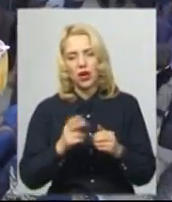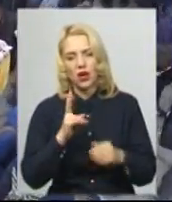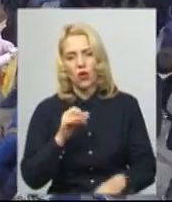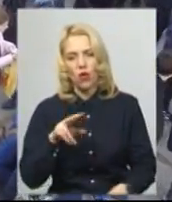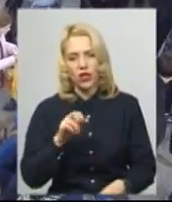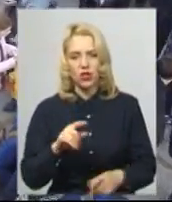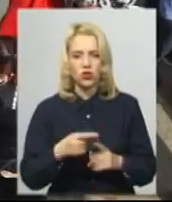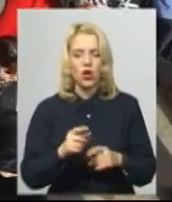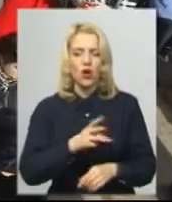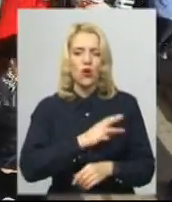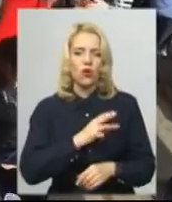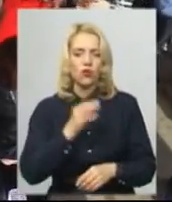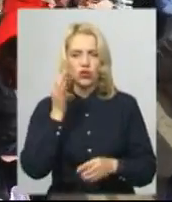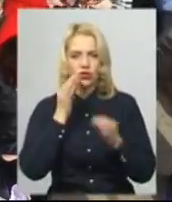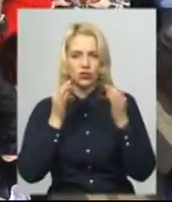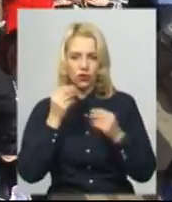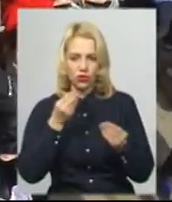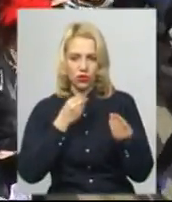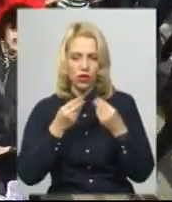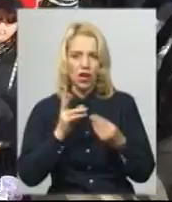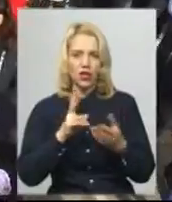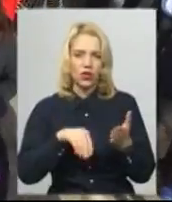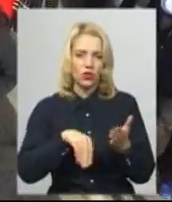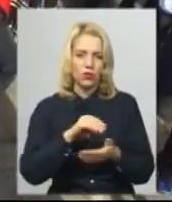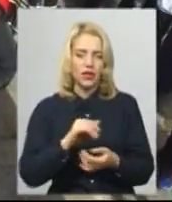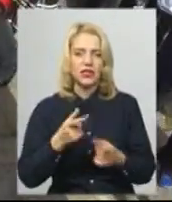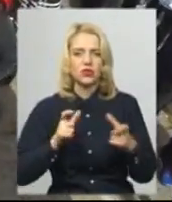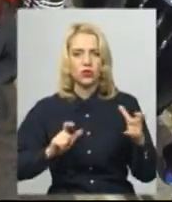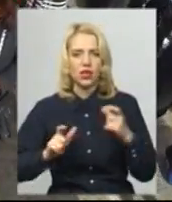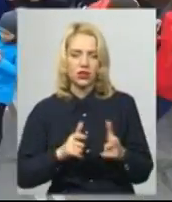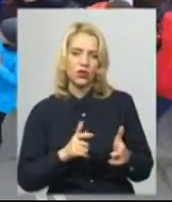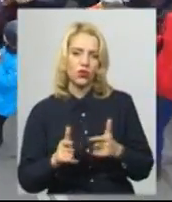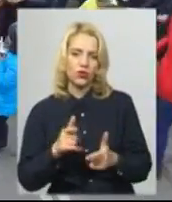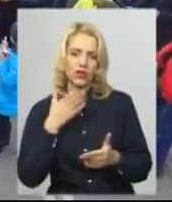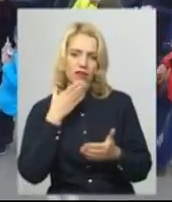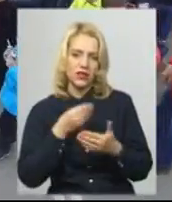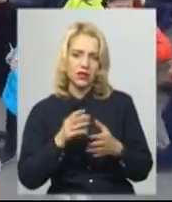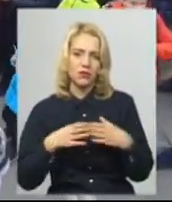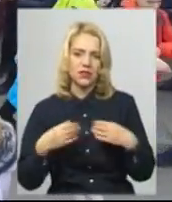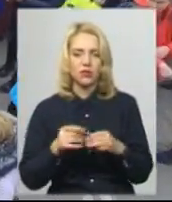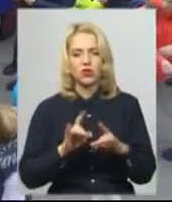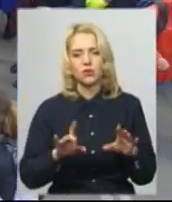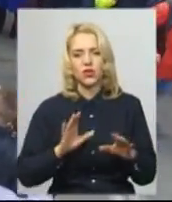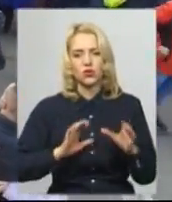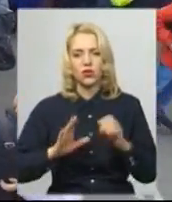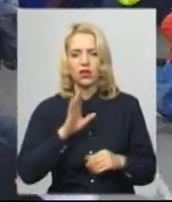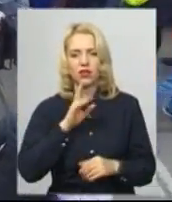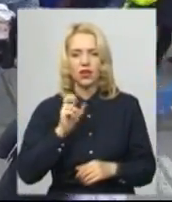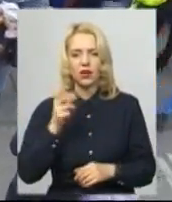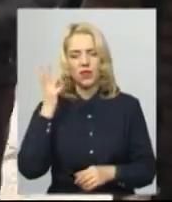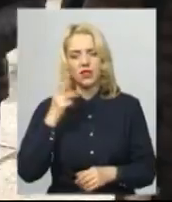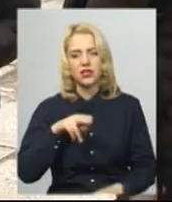коштують село дощі. Купили їх на ярмарку, для якого смаколики готували студенти разом із власними сім'ями. Розповідає студентка Хмельницького